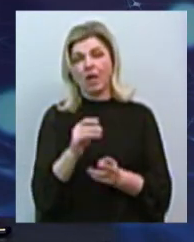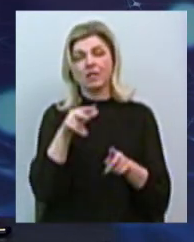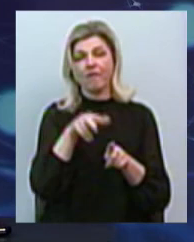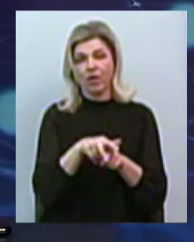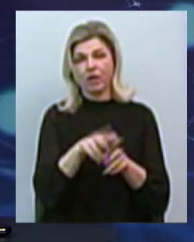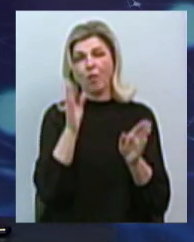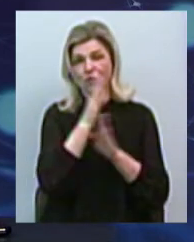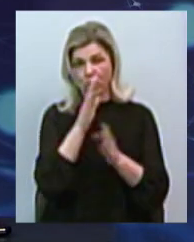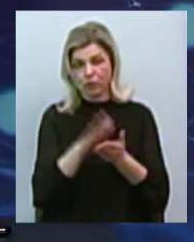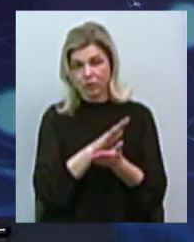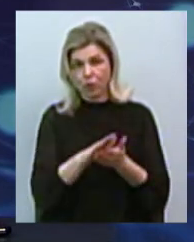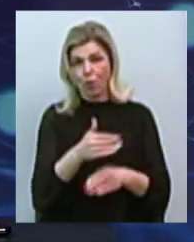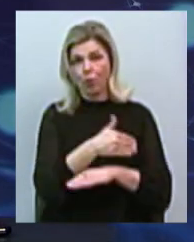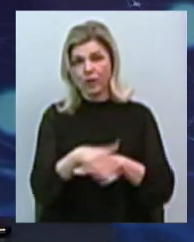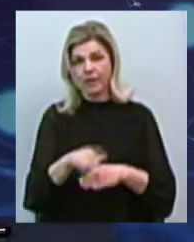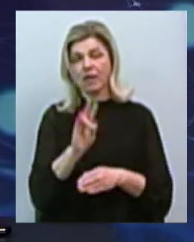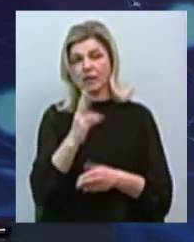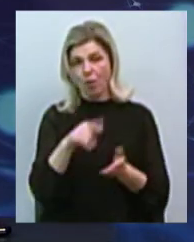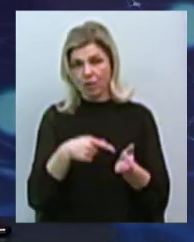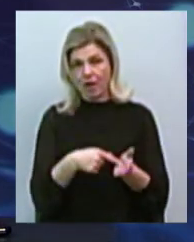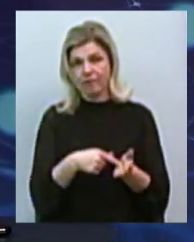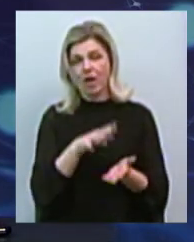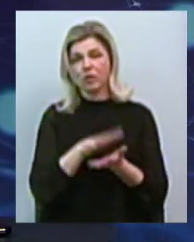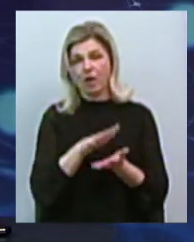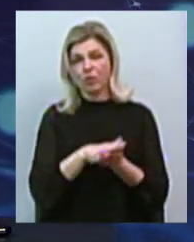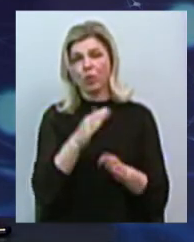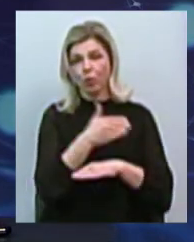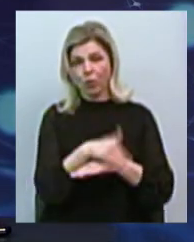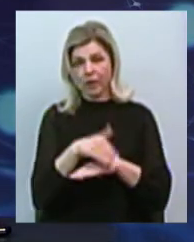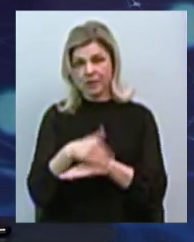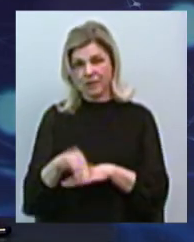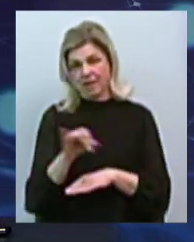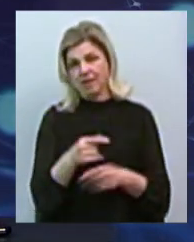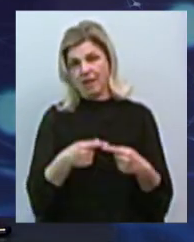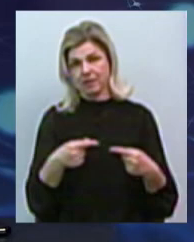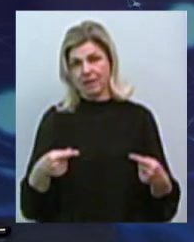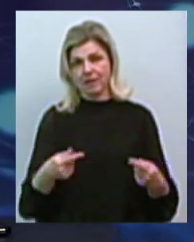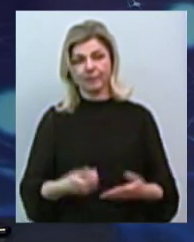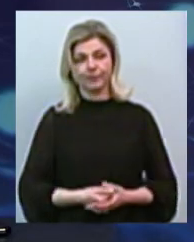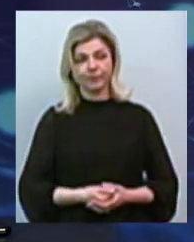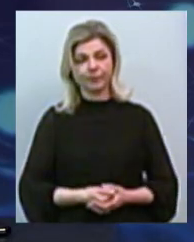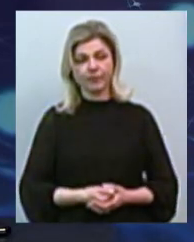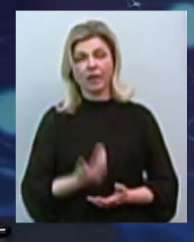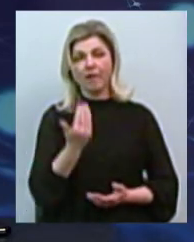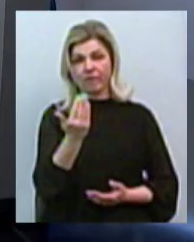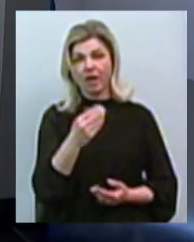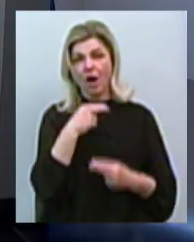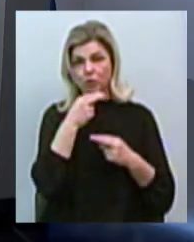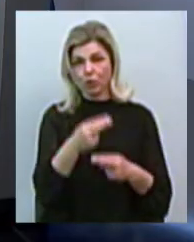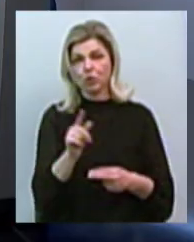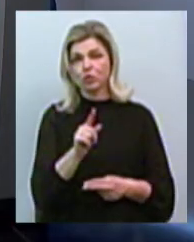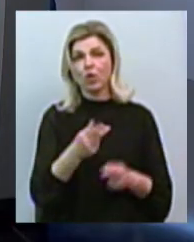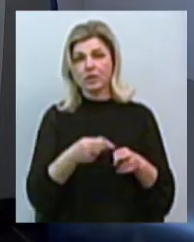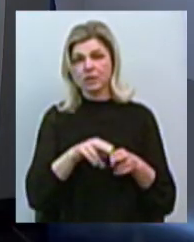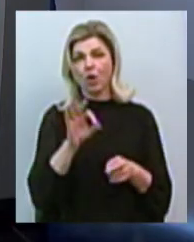вулиці міста Миколаєва, забруднювати вулиці і так далі, і так далі. Ви акцентуєте увагу знову на тому, що вона офшорна,